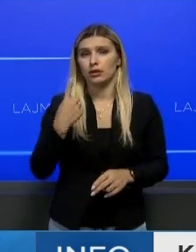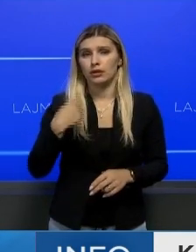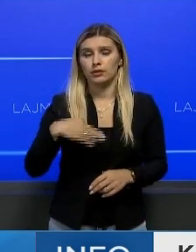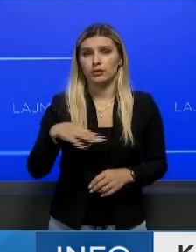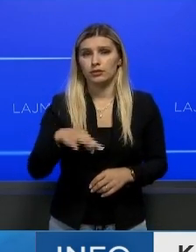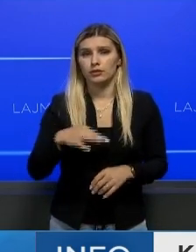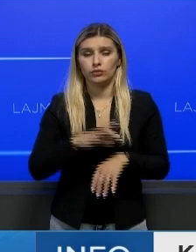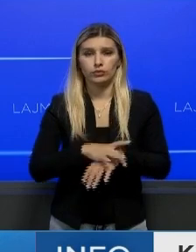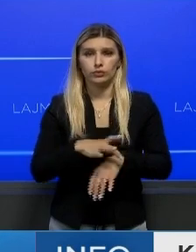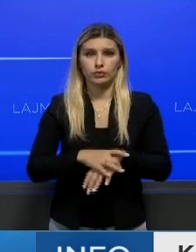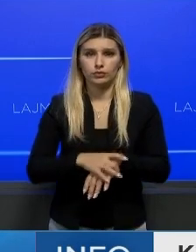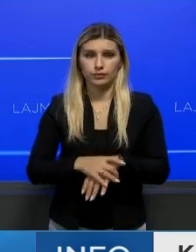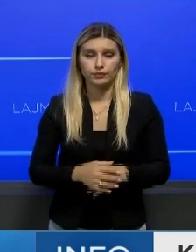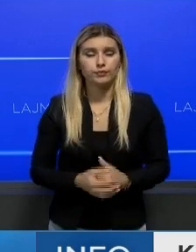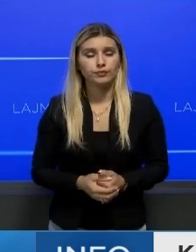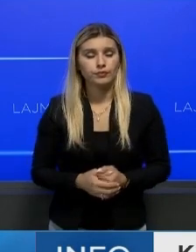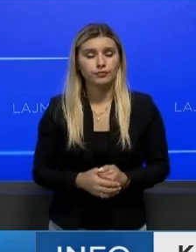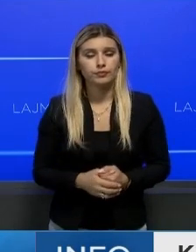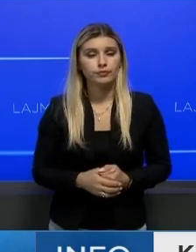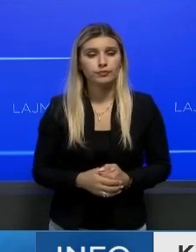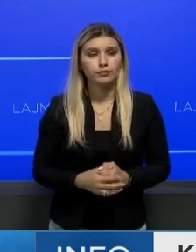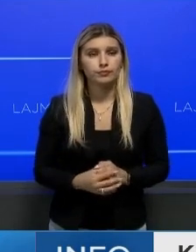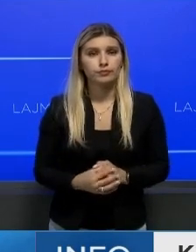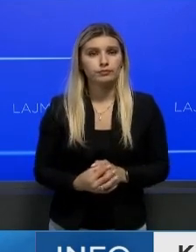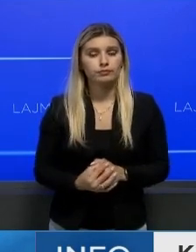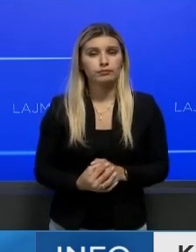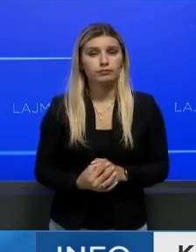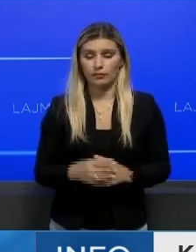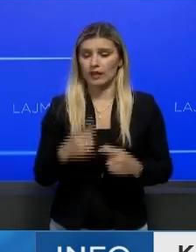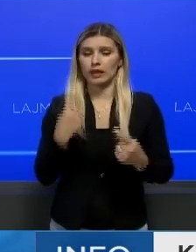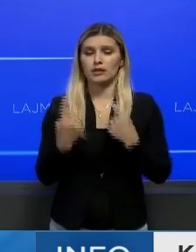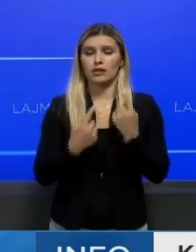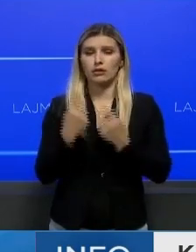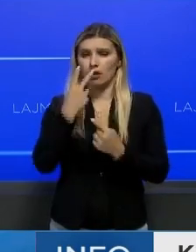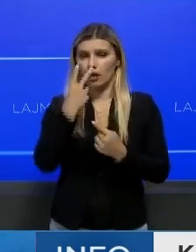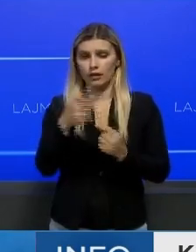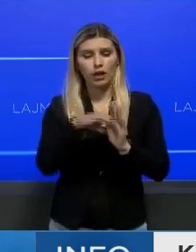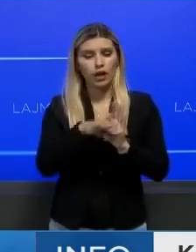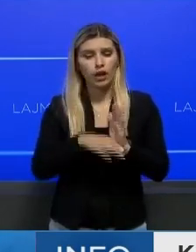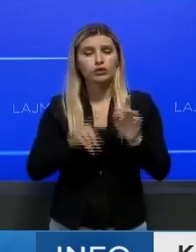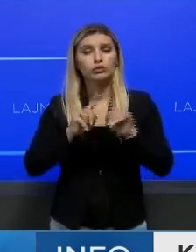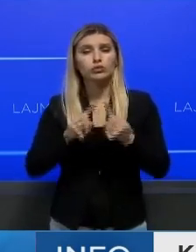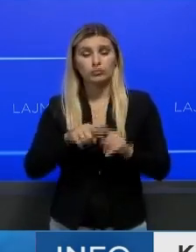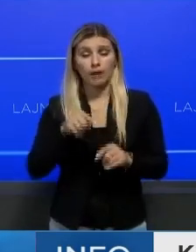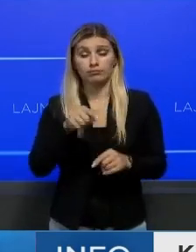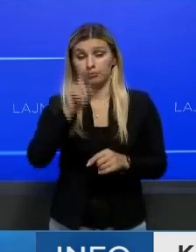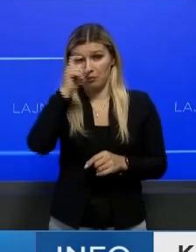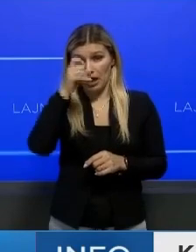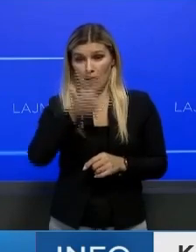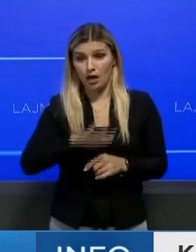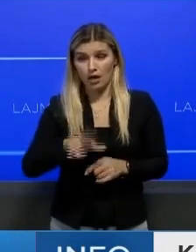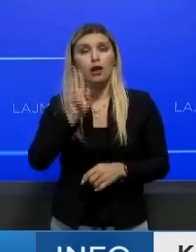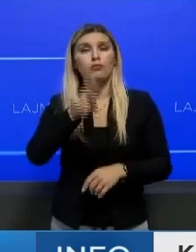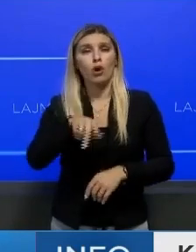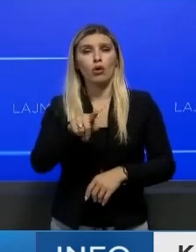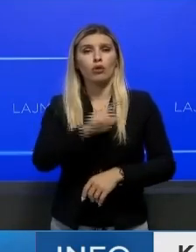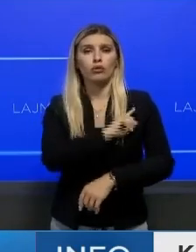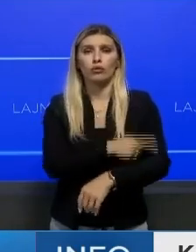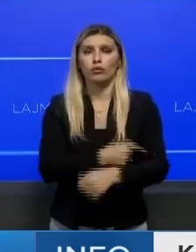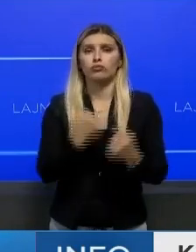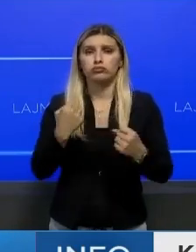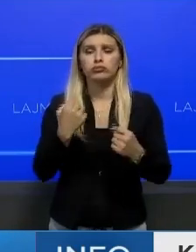një infektologë. Sa i përket infrastrukturës, si pas shalës, spitali i pejes ka kapacitetet të